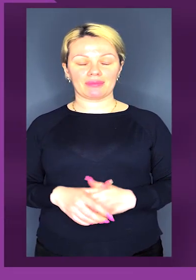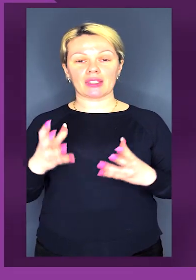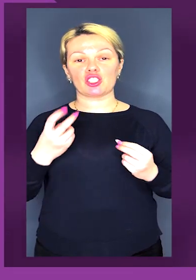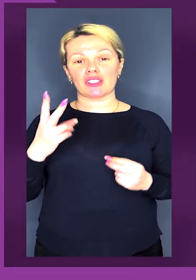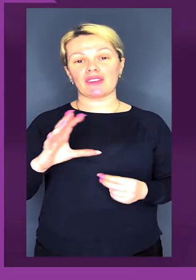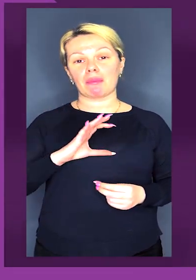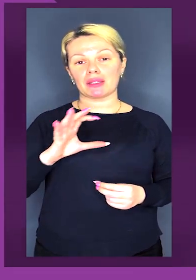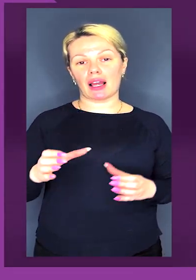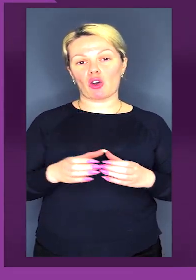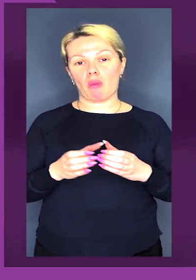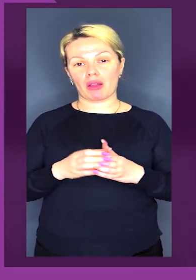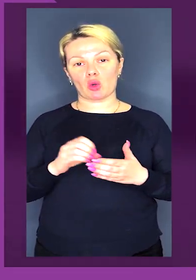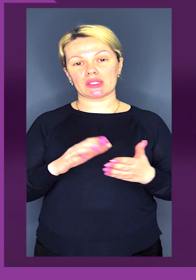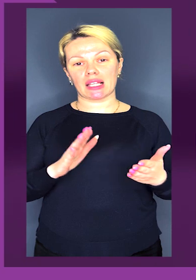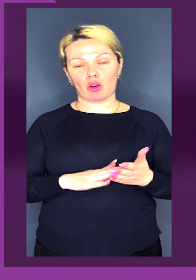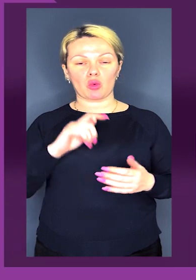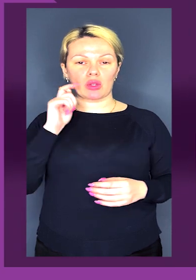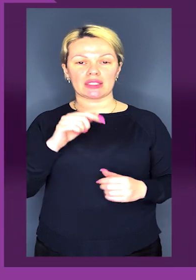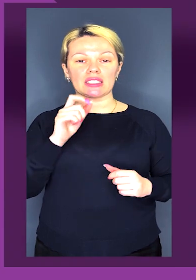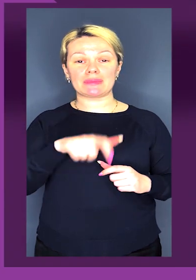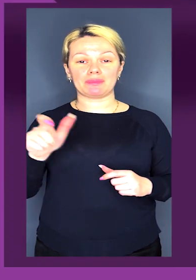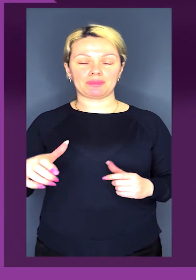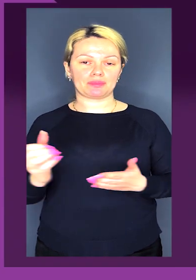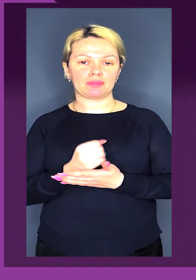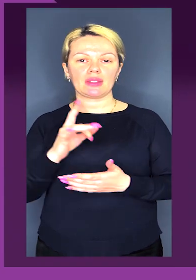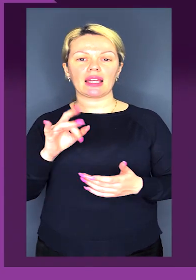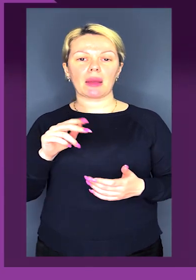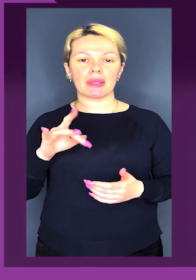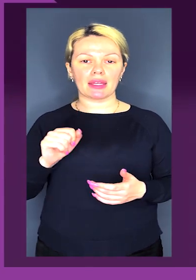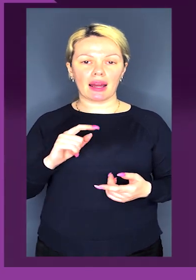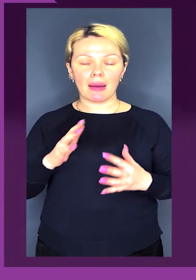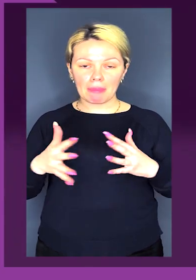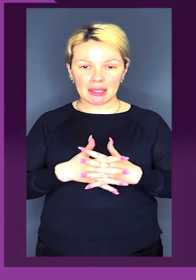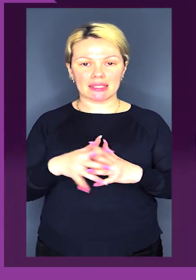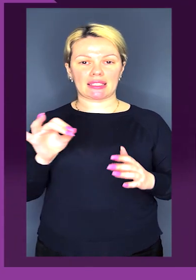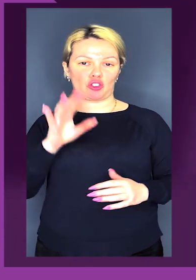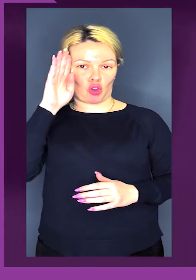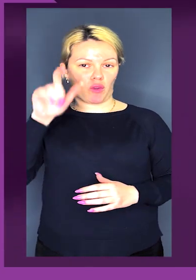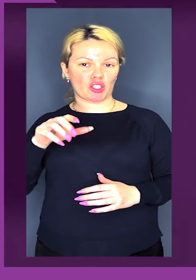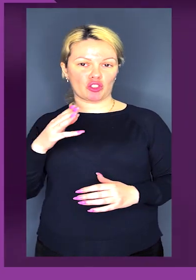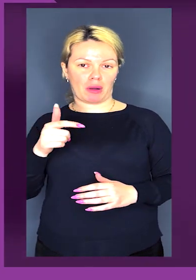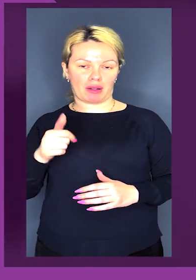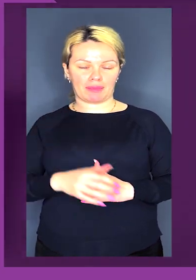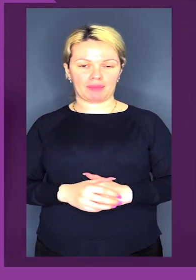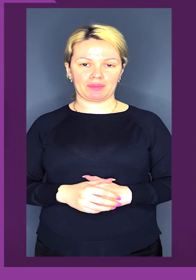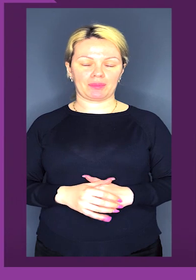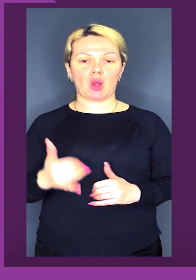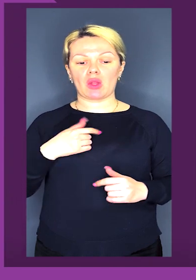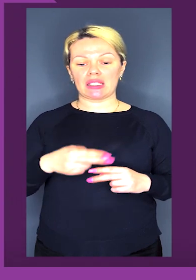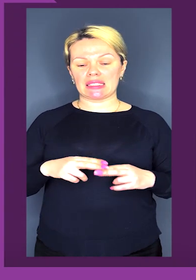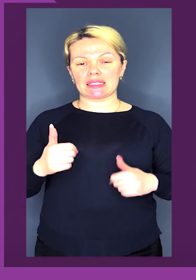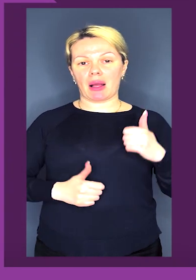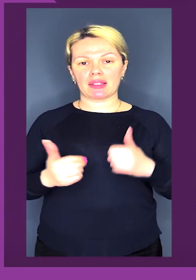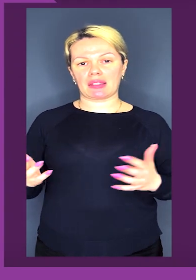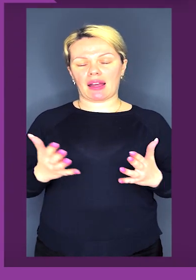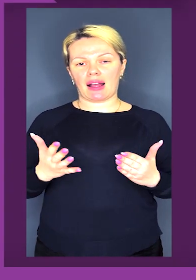Ще дві медалі командного заліку українці здобули у рапірному міксі та чоловічій шпазі. Якась у нас на